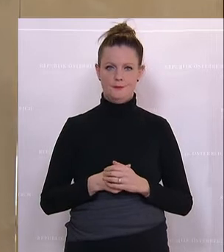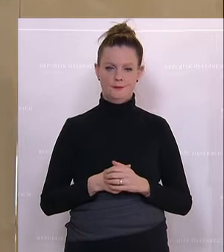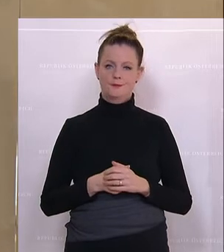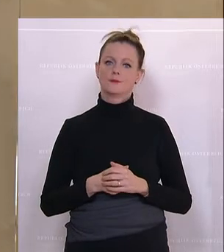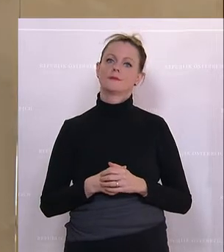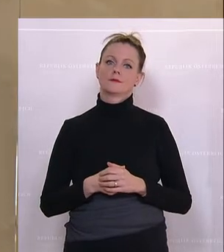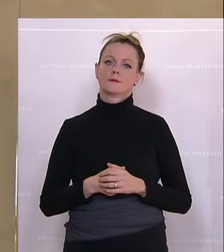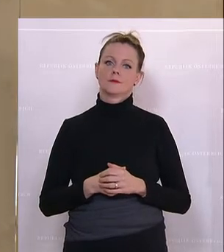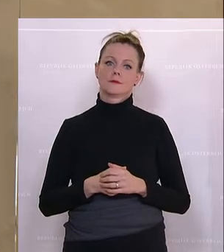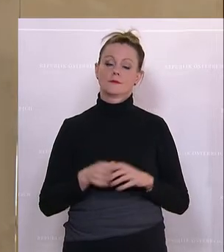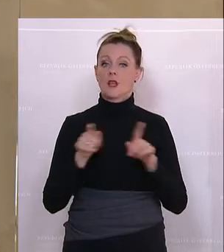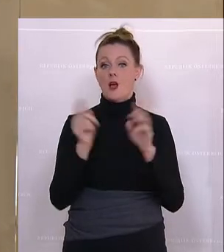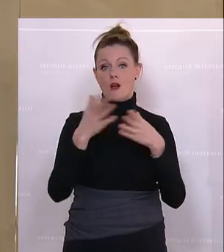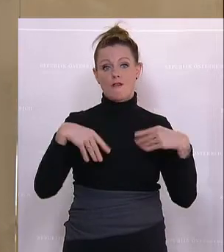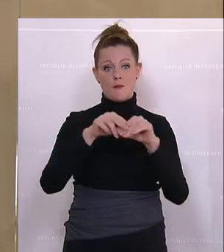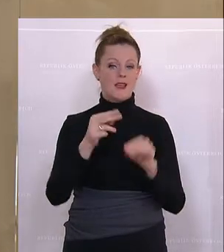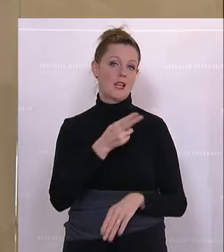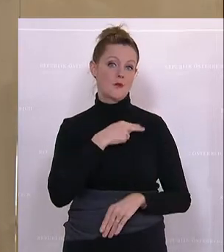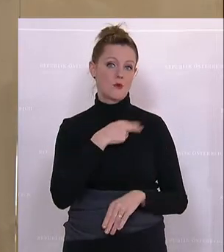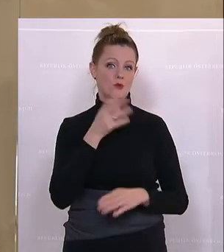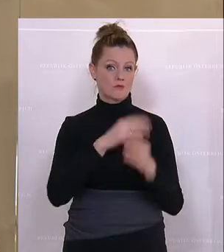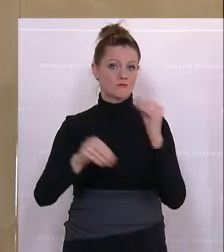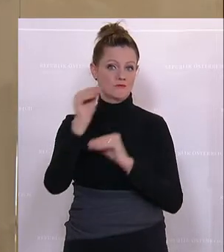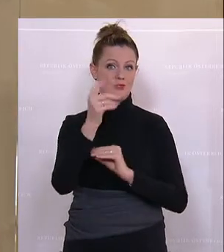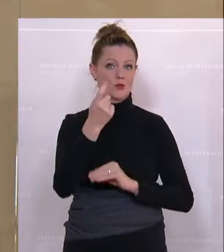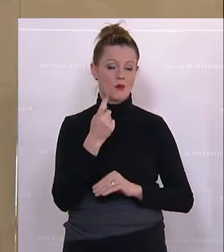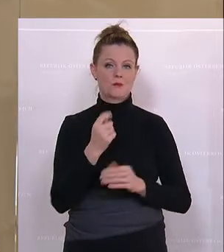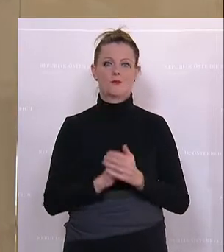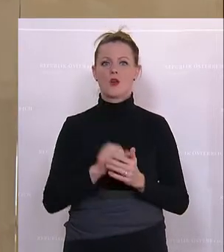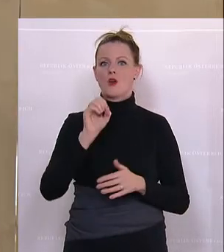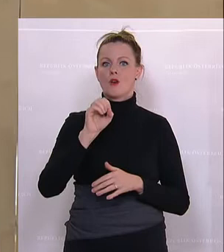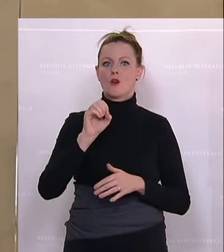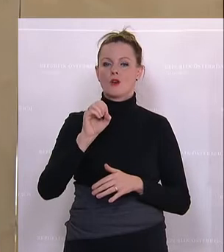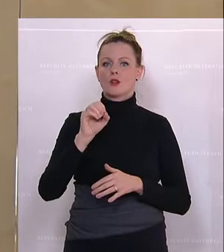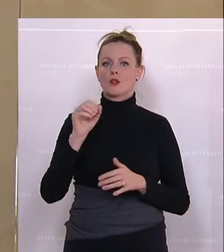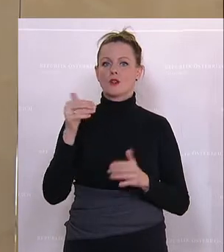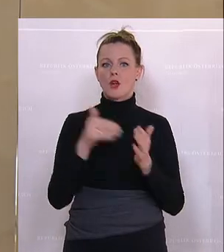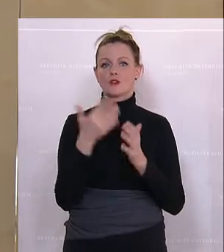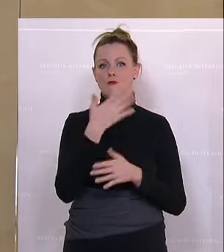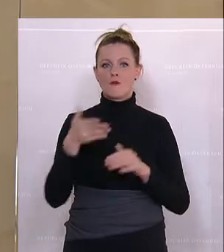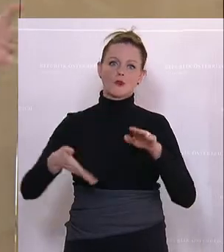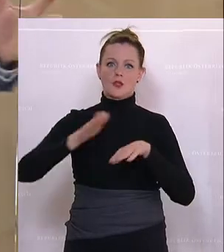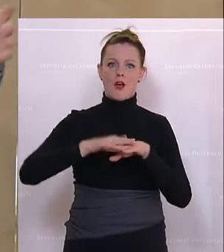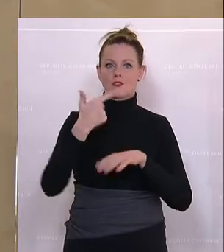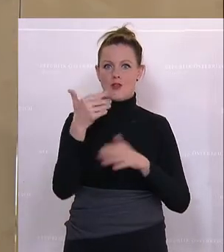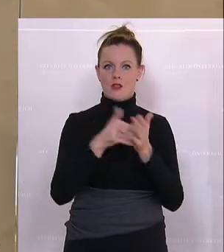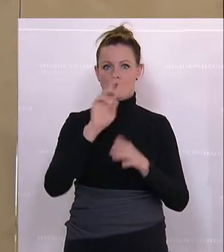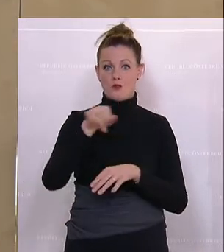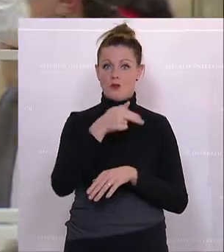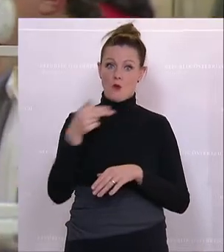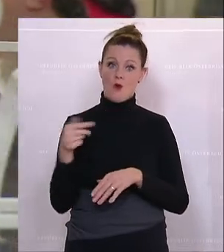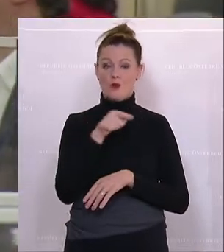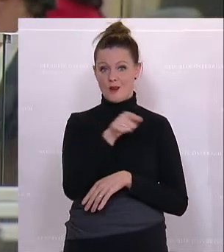Es wird auch der Familienbonus angehoben von 1.500 auf 2.000 Euro. Und das betrifft sehr, sehr viele